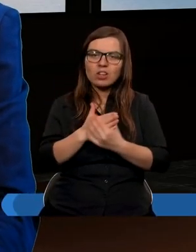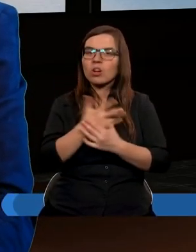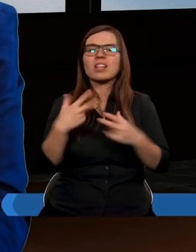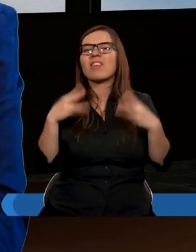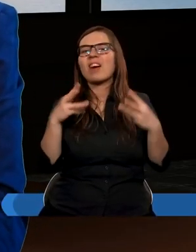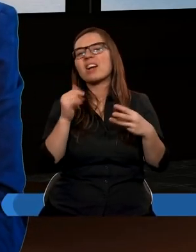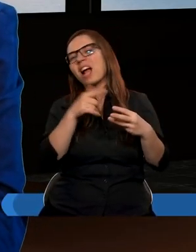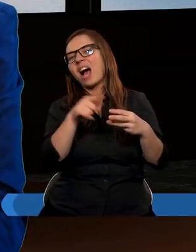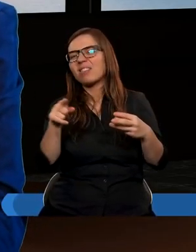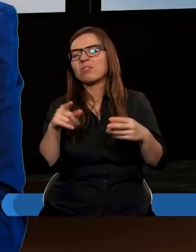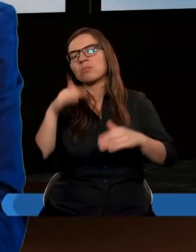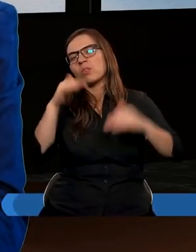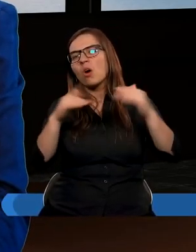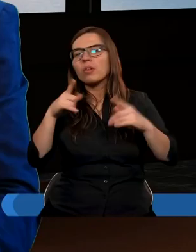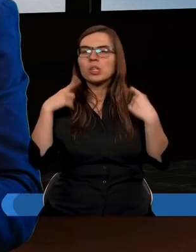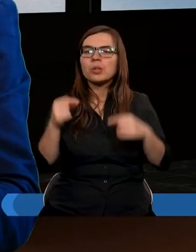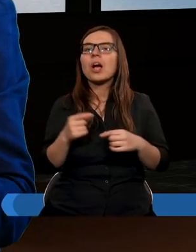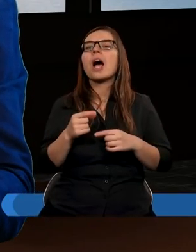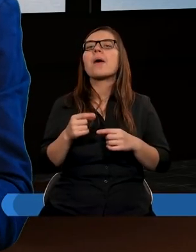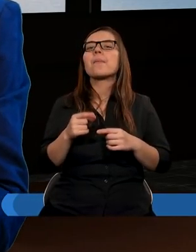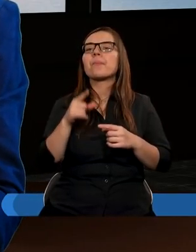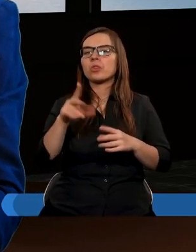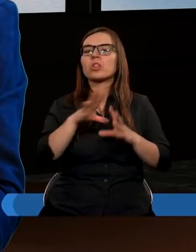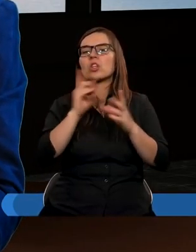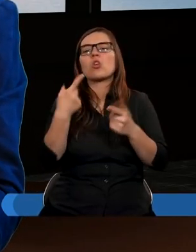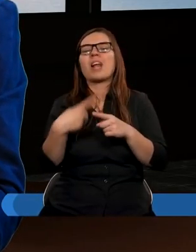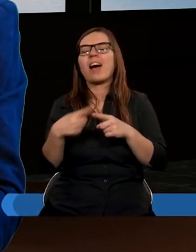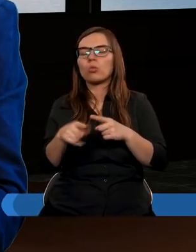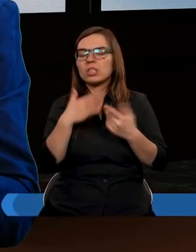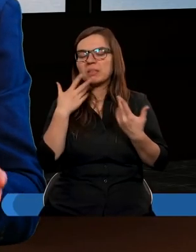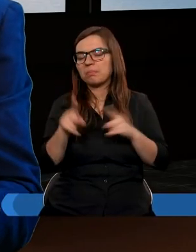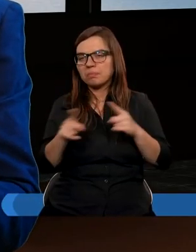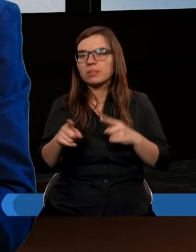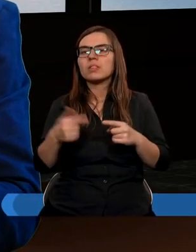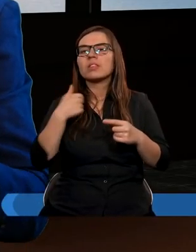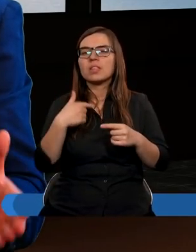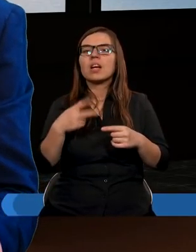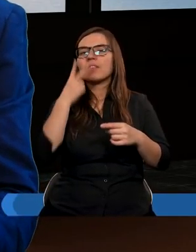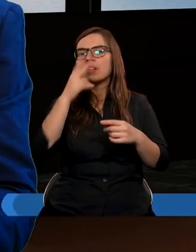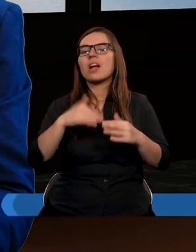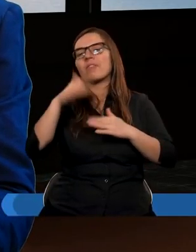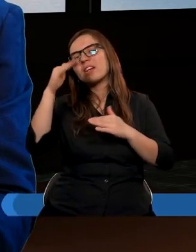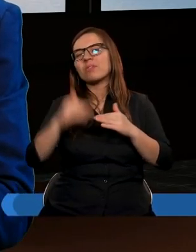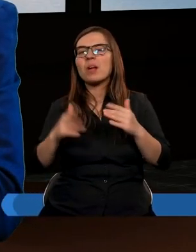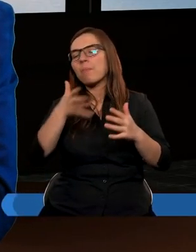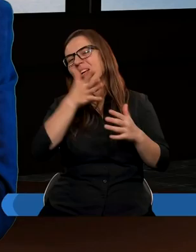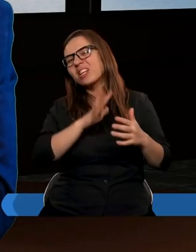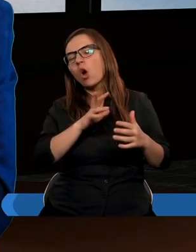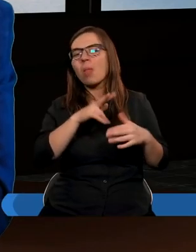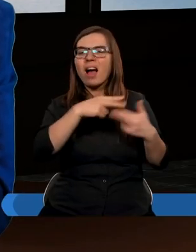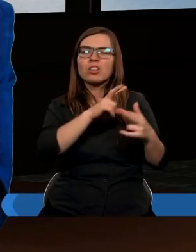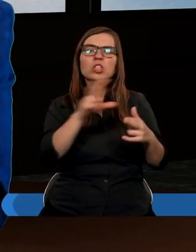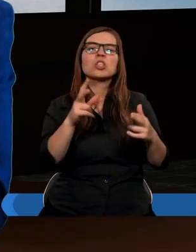nieważne od denominacji, gdzie oni są. I sobie myślę, co to za różnica? Gdzie ja wyślę? Czy ja wyślę do misjonarzy, czy oddam